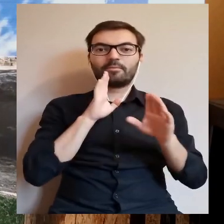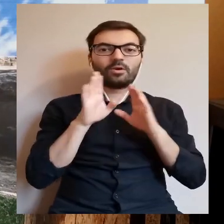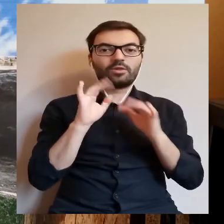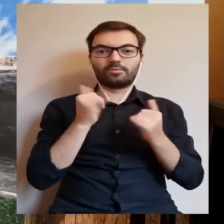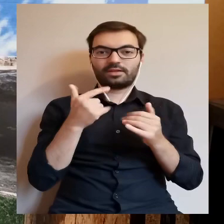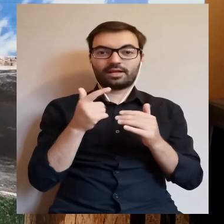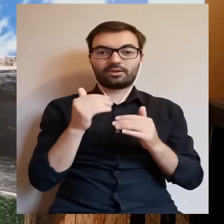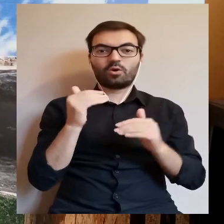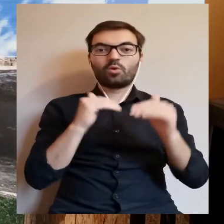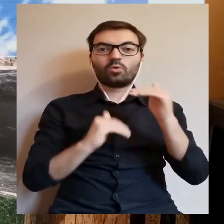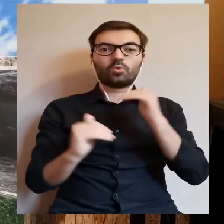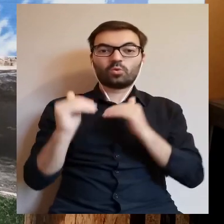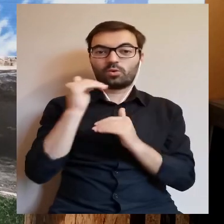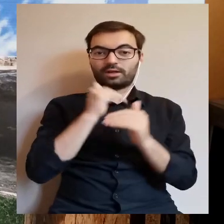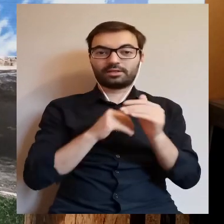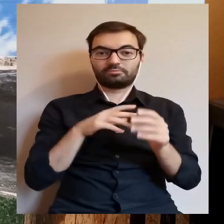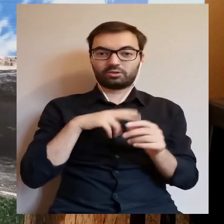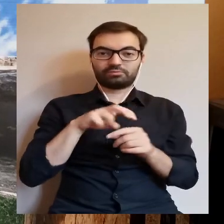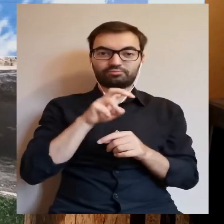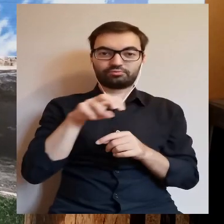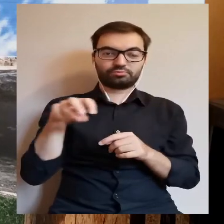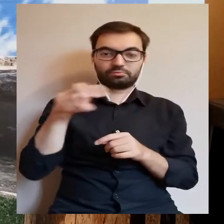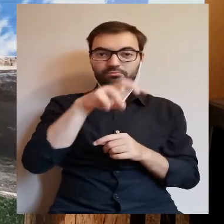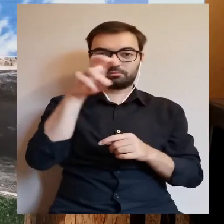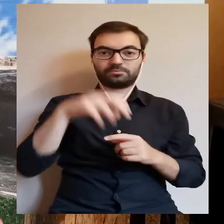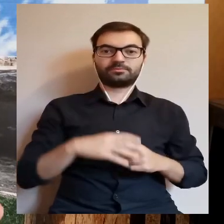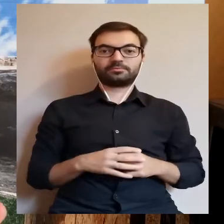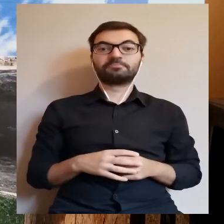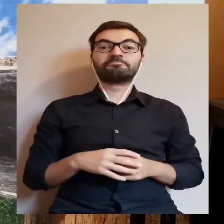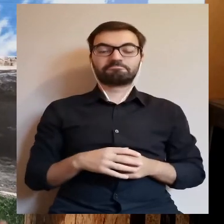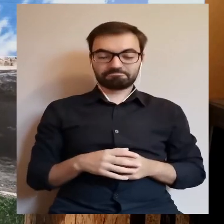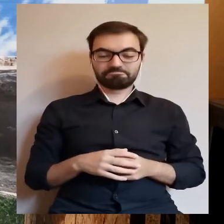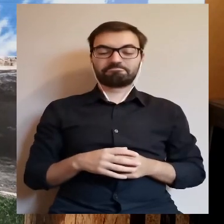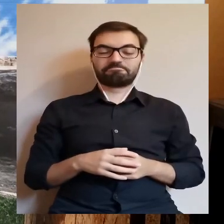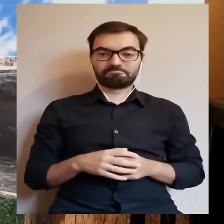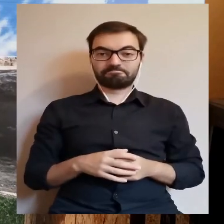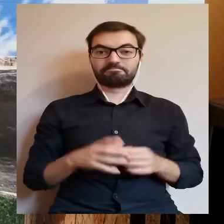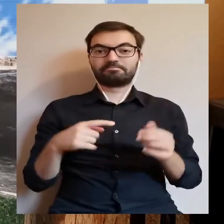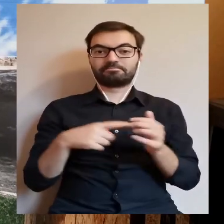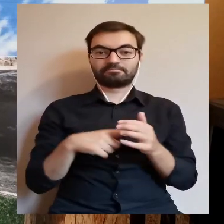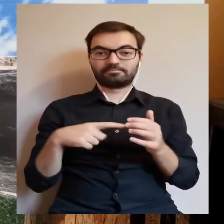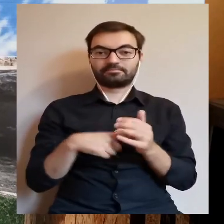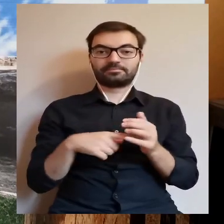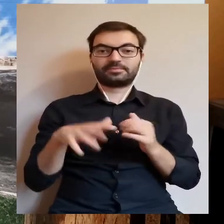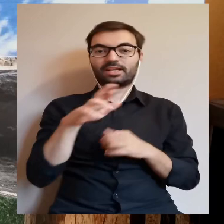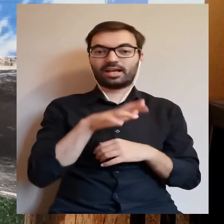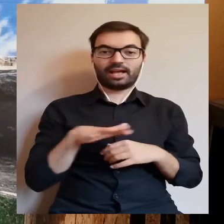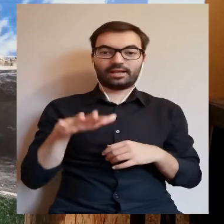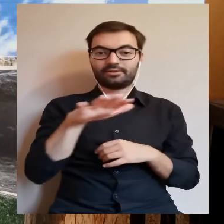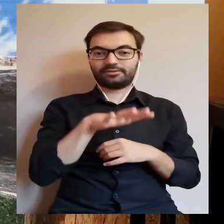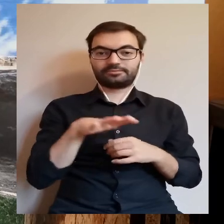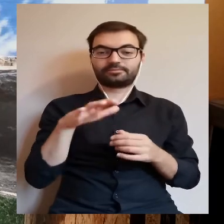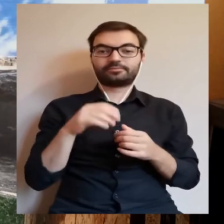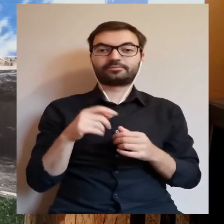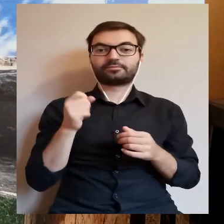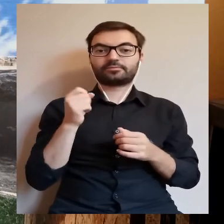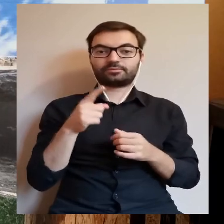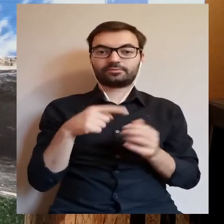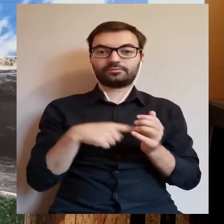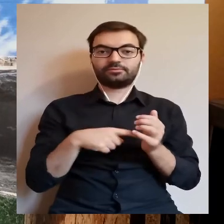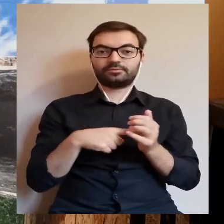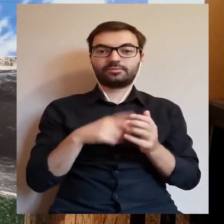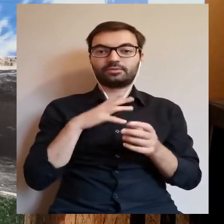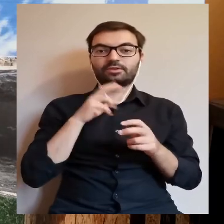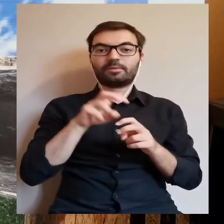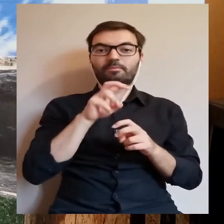jak górki, po których można sobie tutaj chodzić. Tak, właśnie w tym rejonie Mazowsza